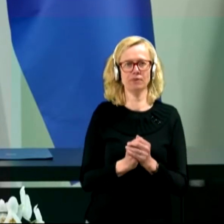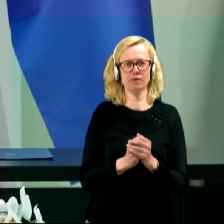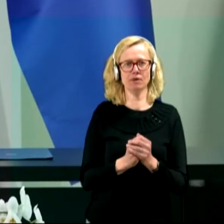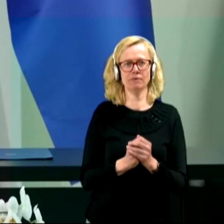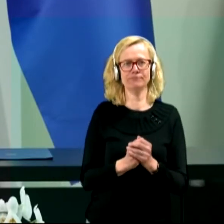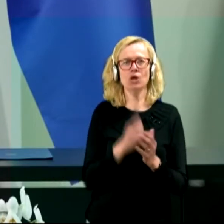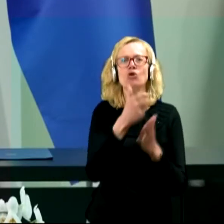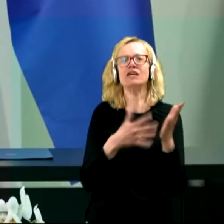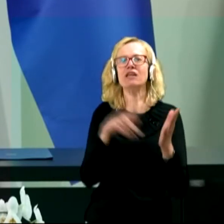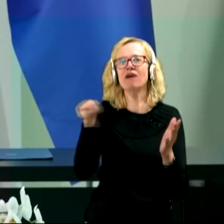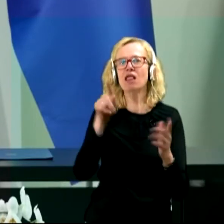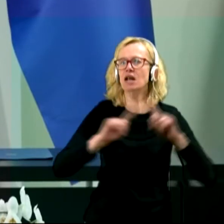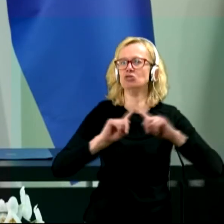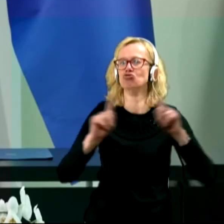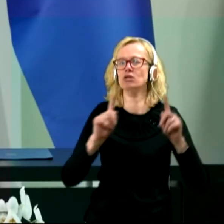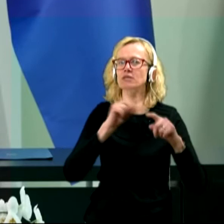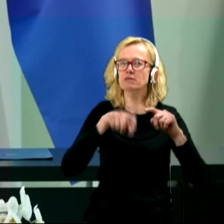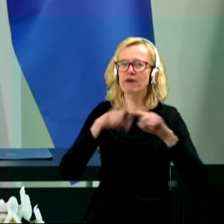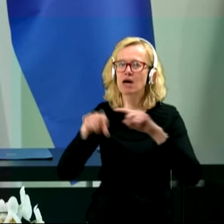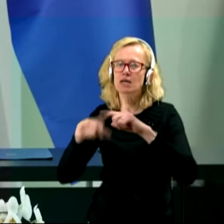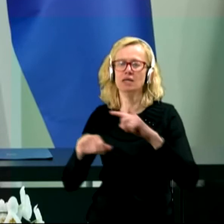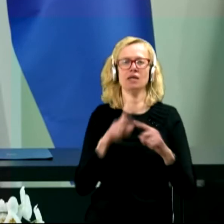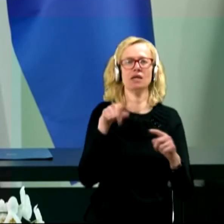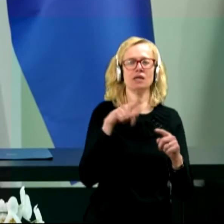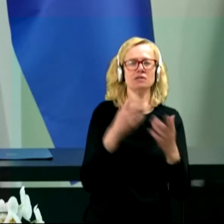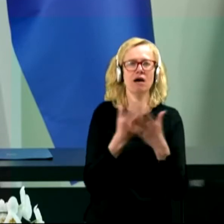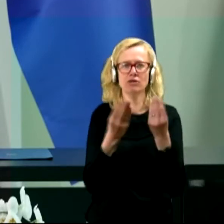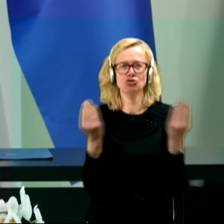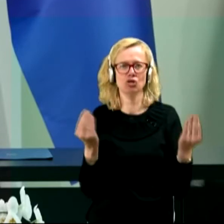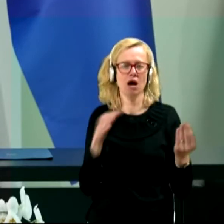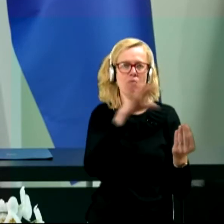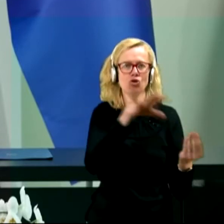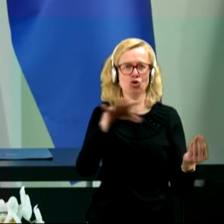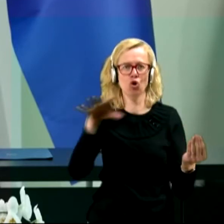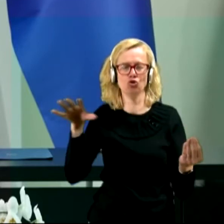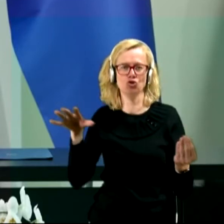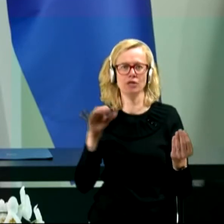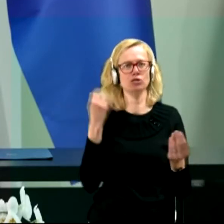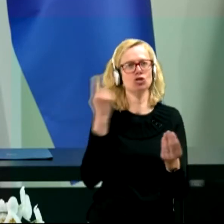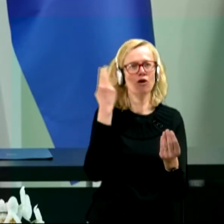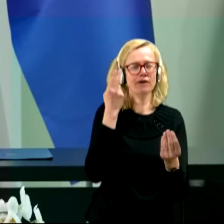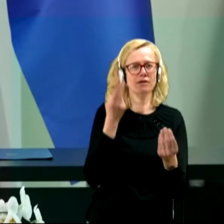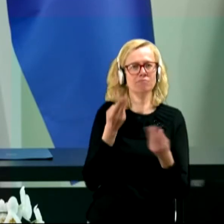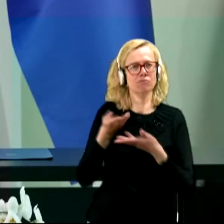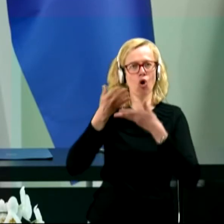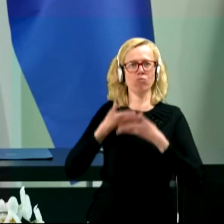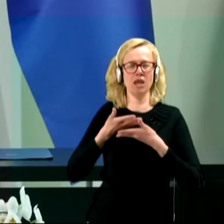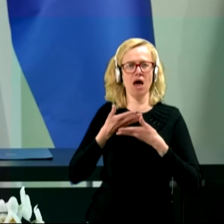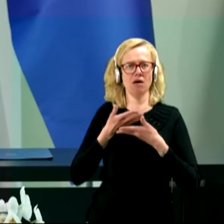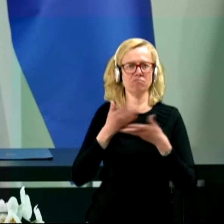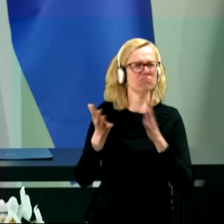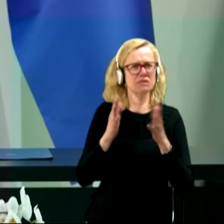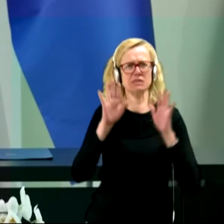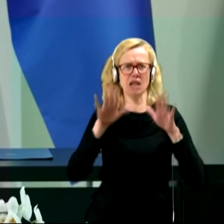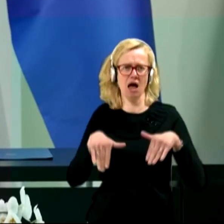Ocenevali so različne stvari in za večino v področji je Slovenija dobila relativno